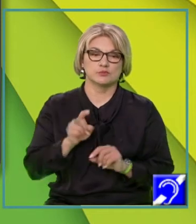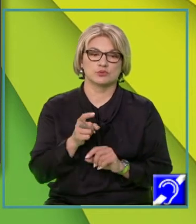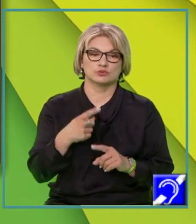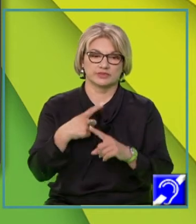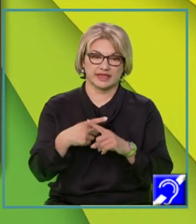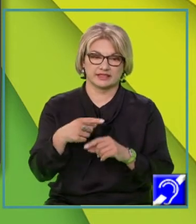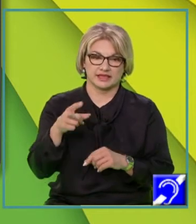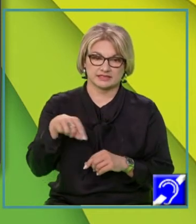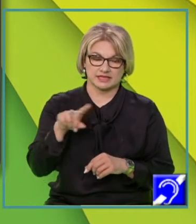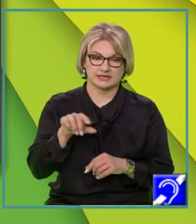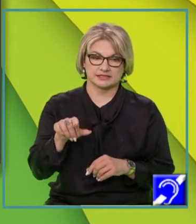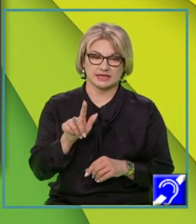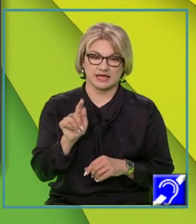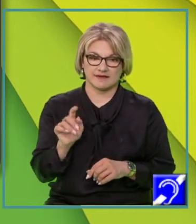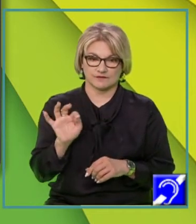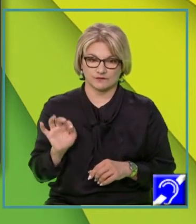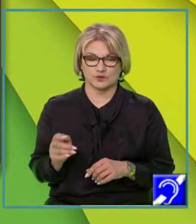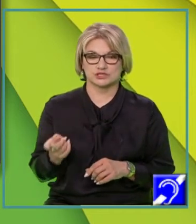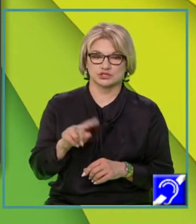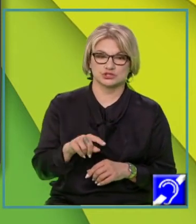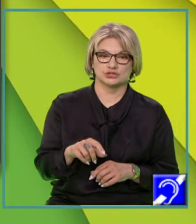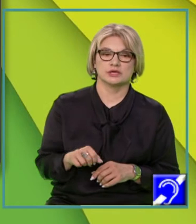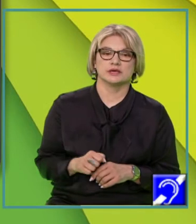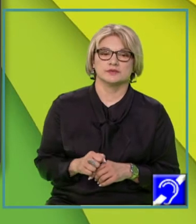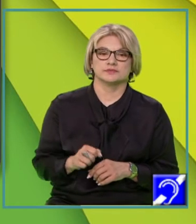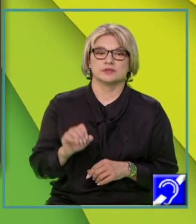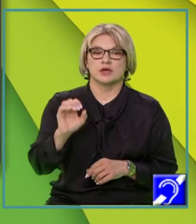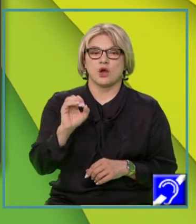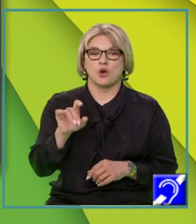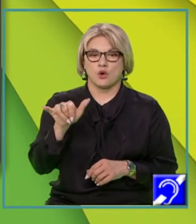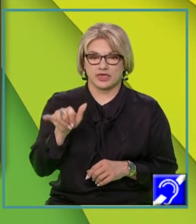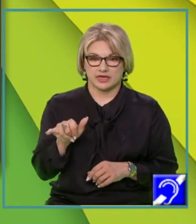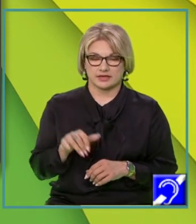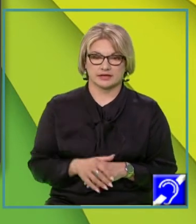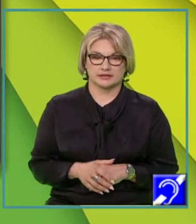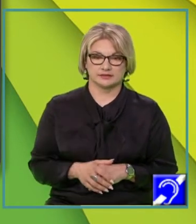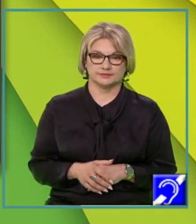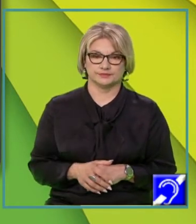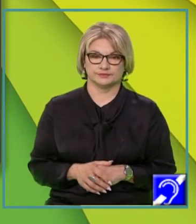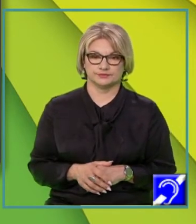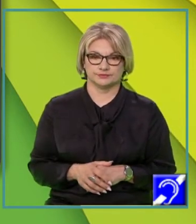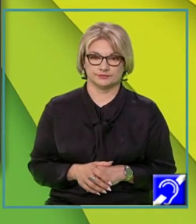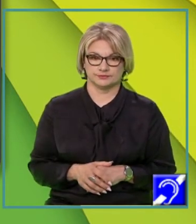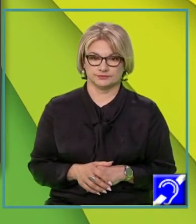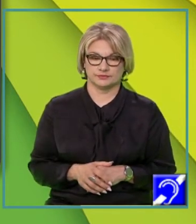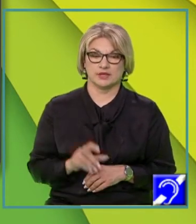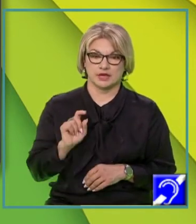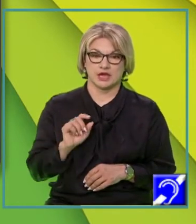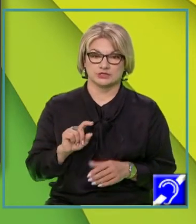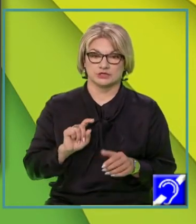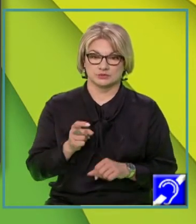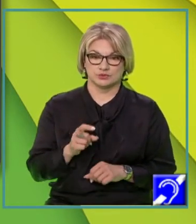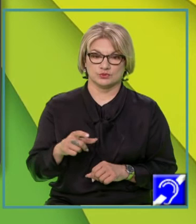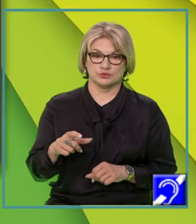dintre graficul funcției și axa OY, adică axa ordonatelor. Acest punct, de